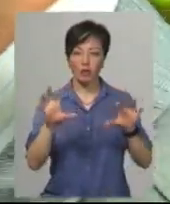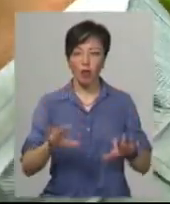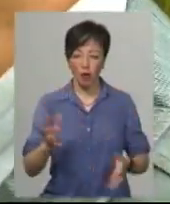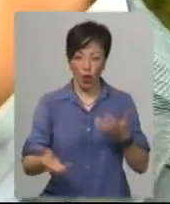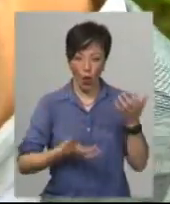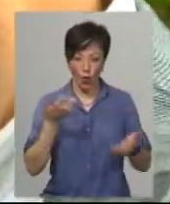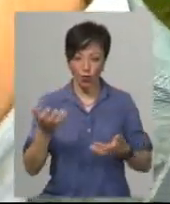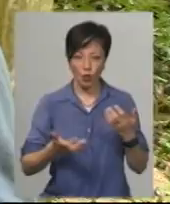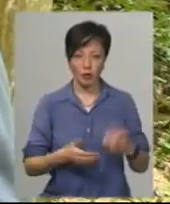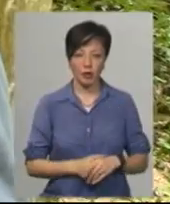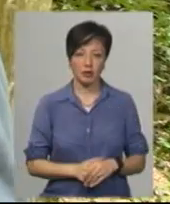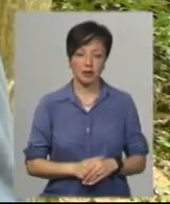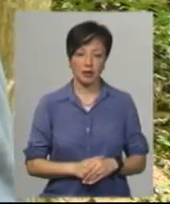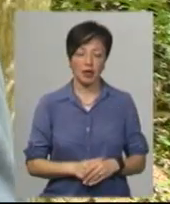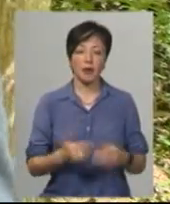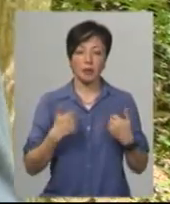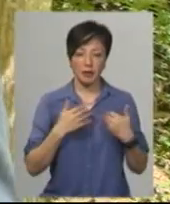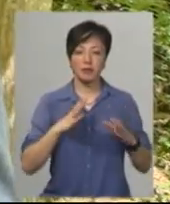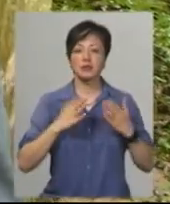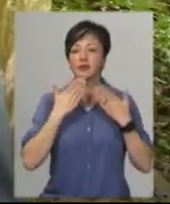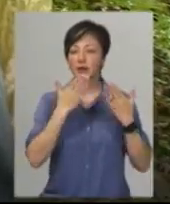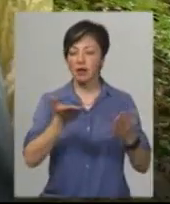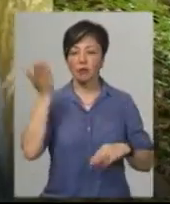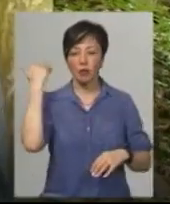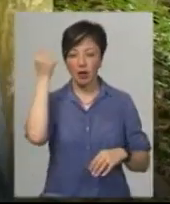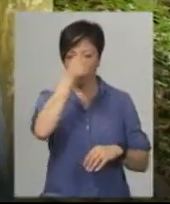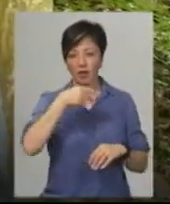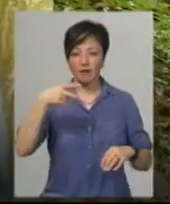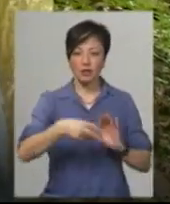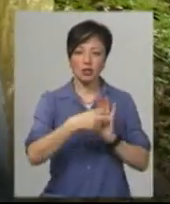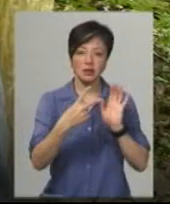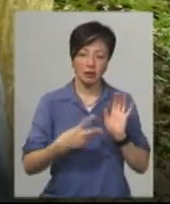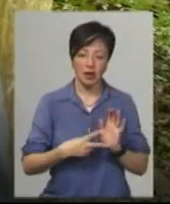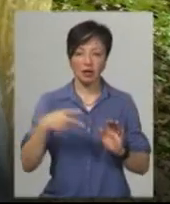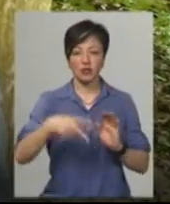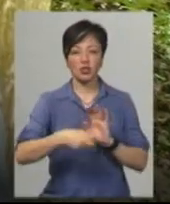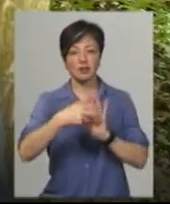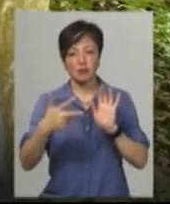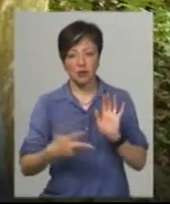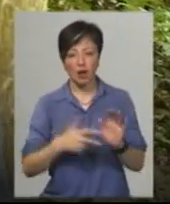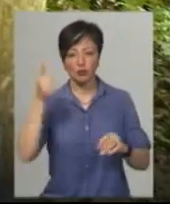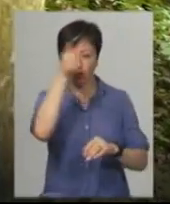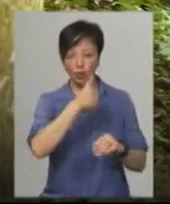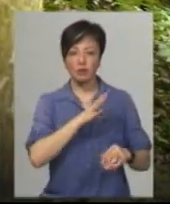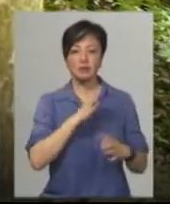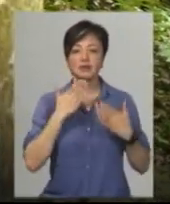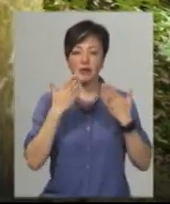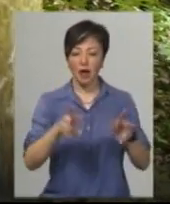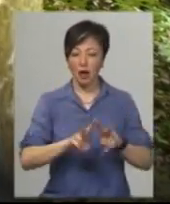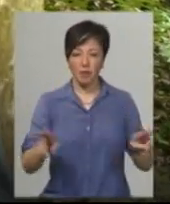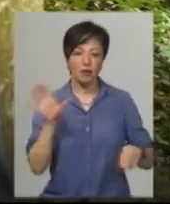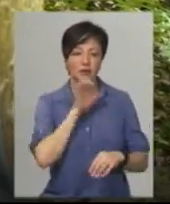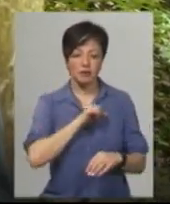розкопки, каже Сергій Шпаковський. Ми зверталися попередні роки, у 2017-му, у 2018-му році ми зверталися за подібні